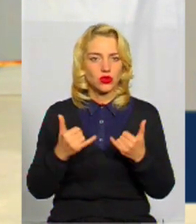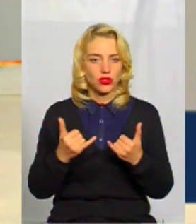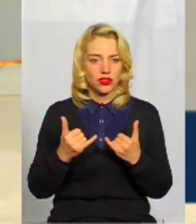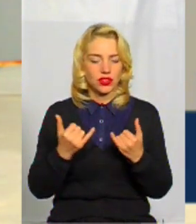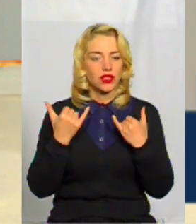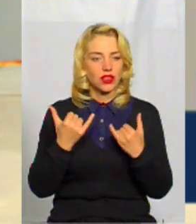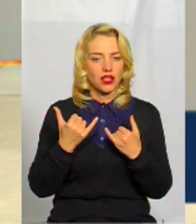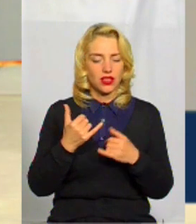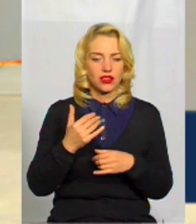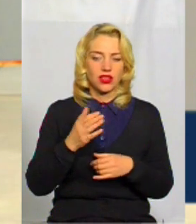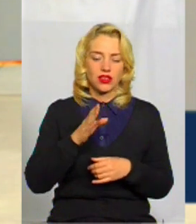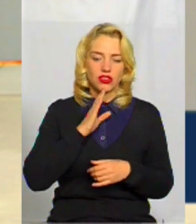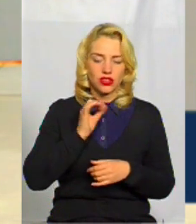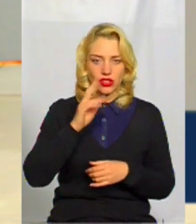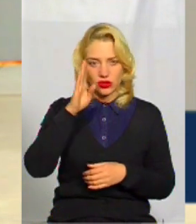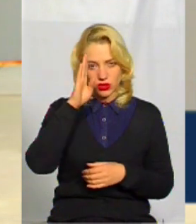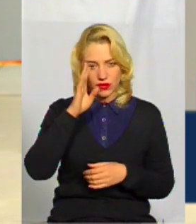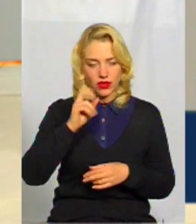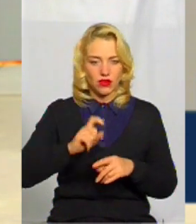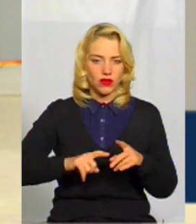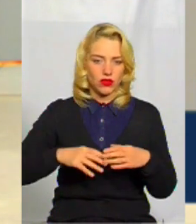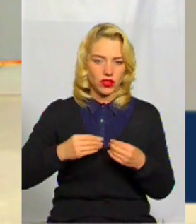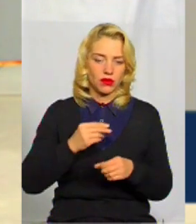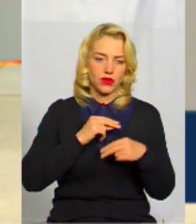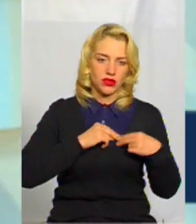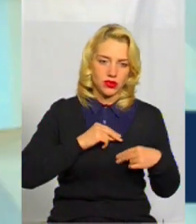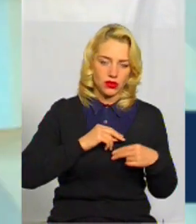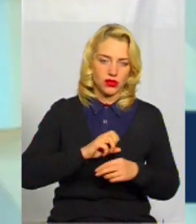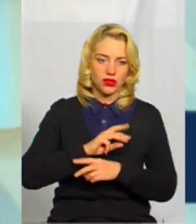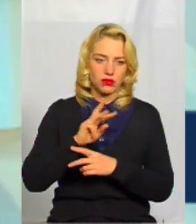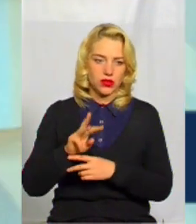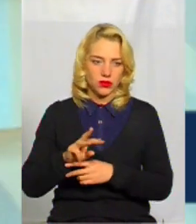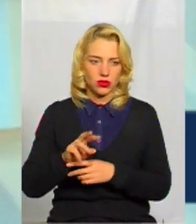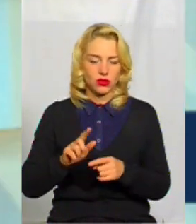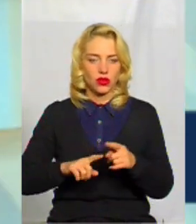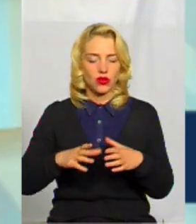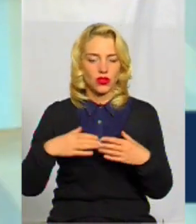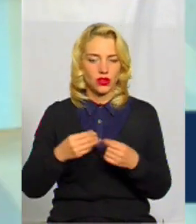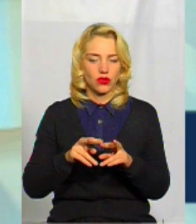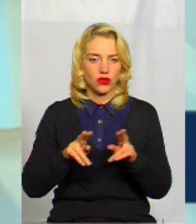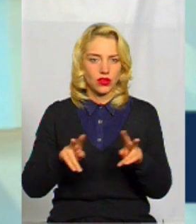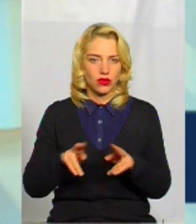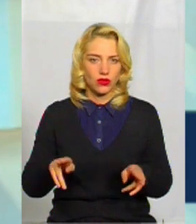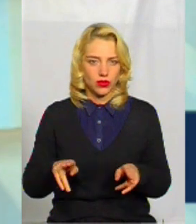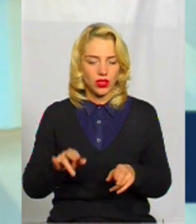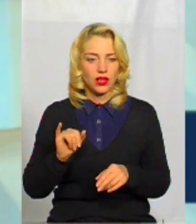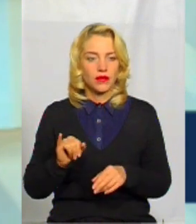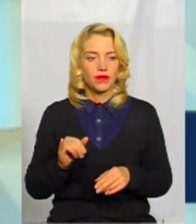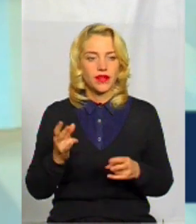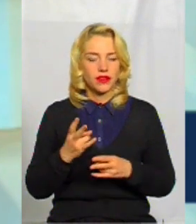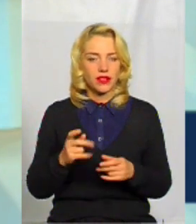і наразі і жінка, і чоловік в родині працююється, забезпечують родину однаково. І потрібно